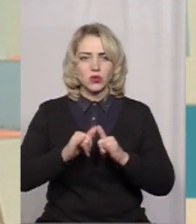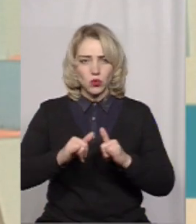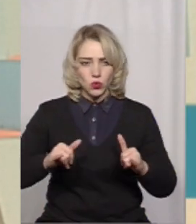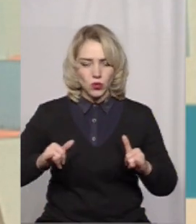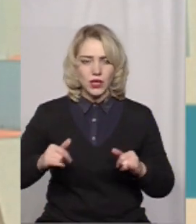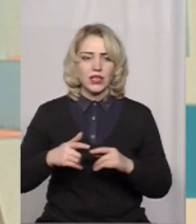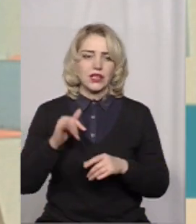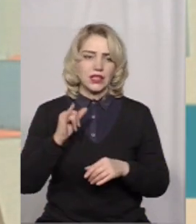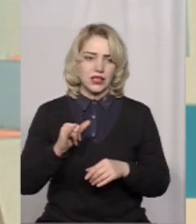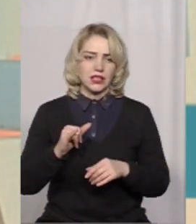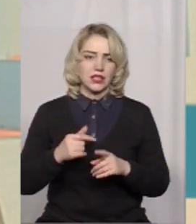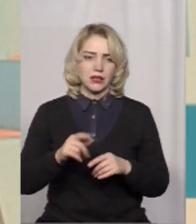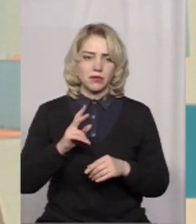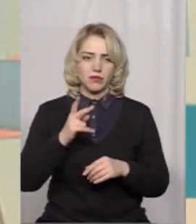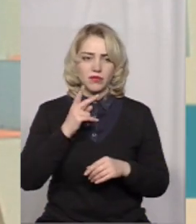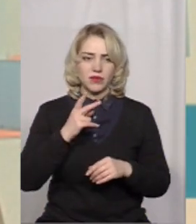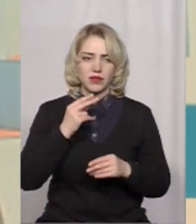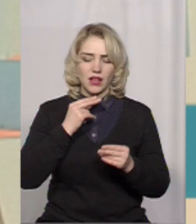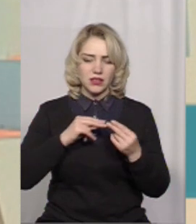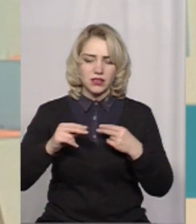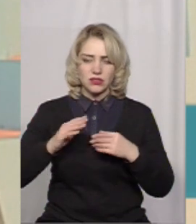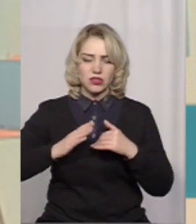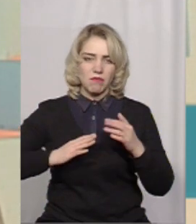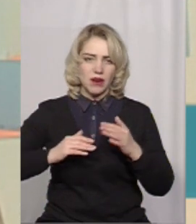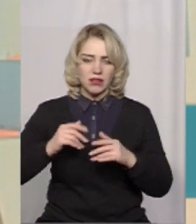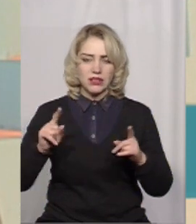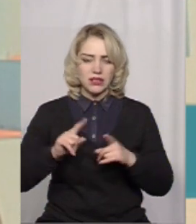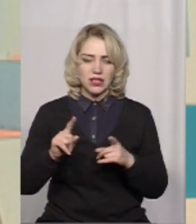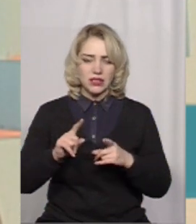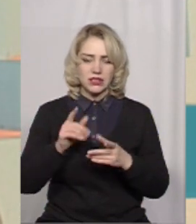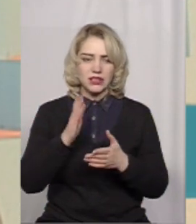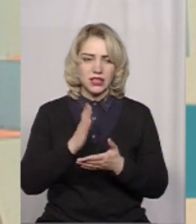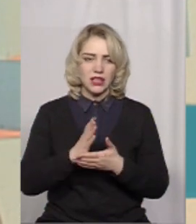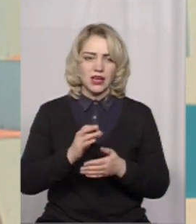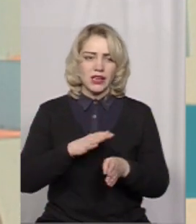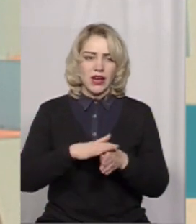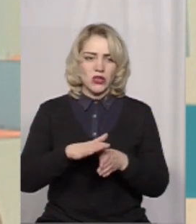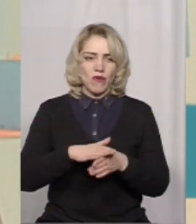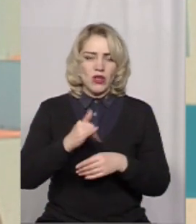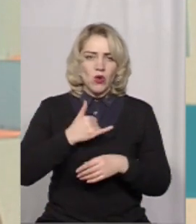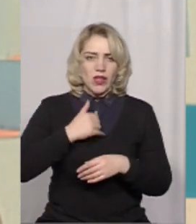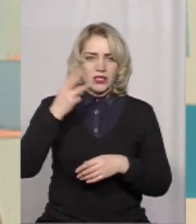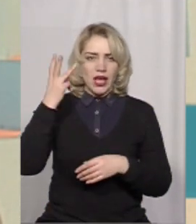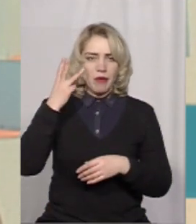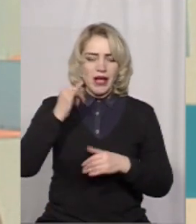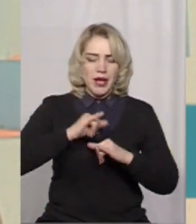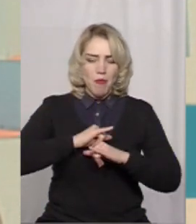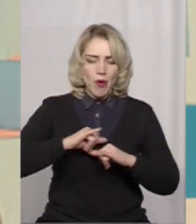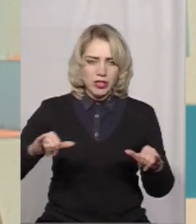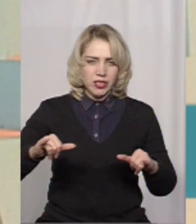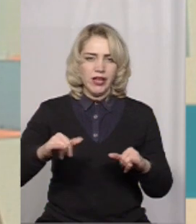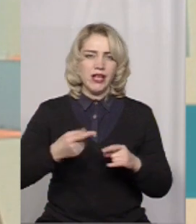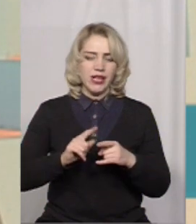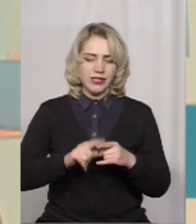і виявлення кращих практик, які реалізовані в нас на Хмельниччині, і поширення цих